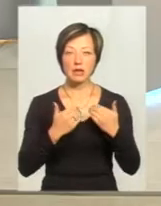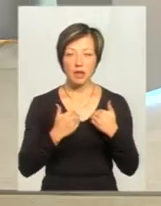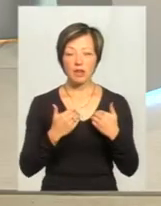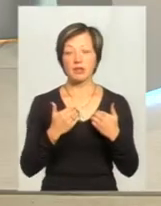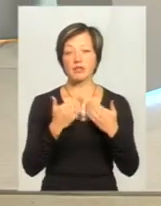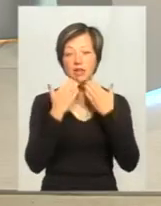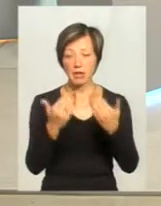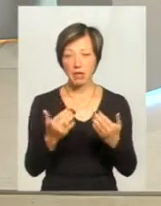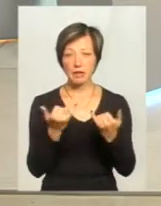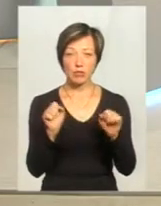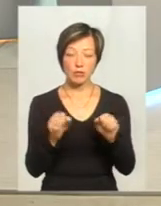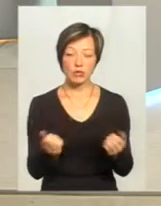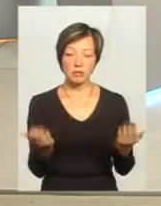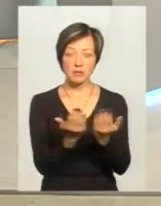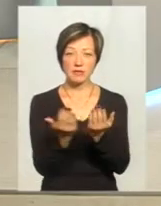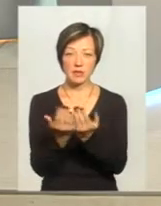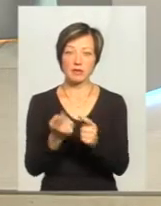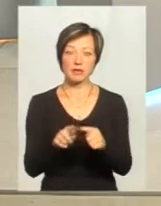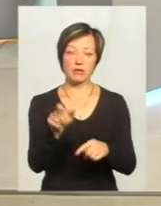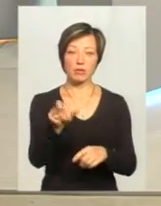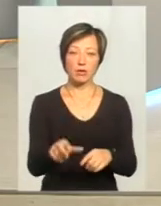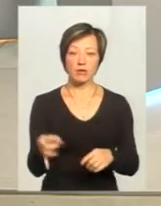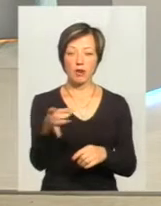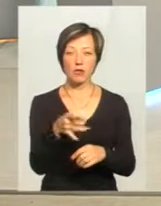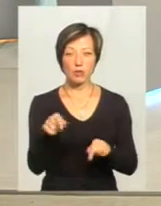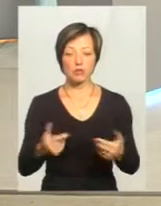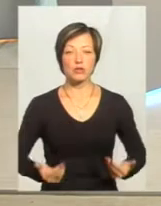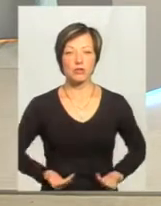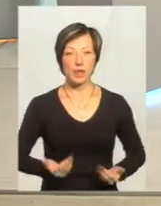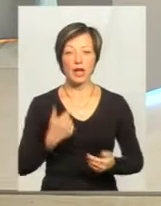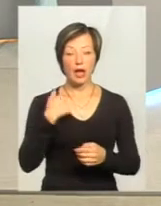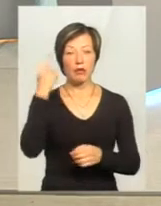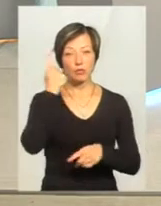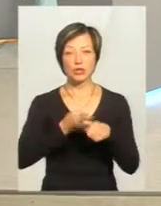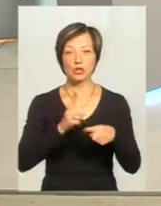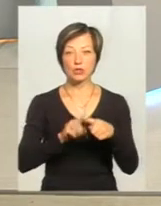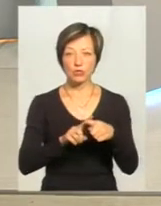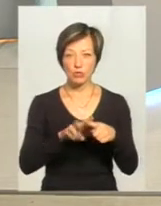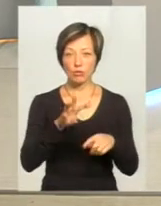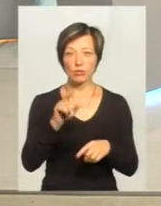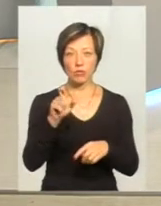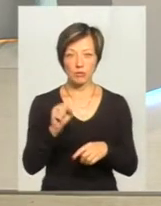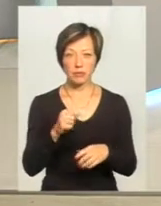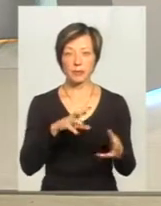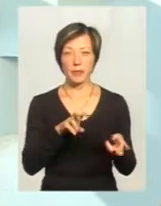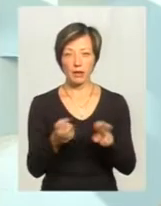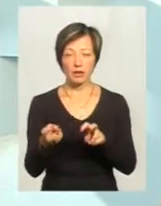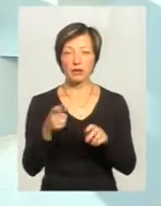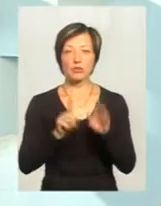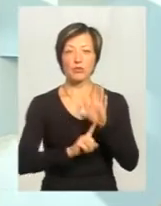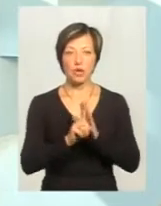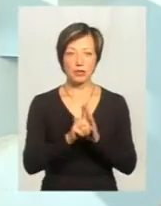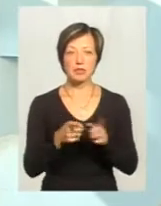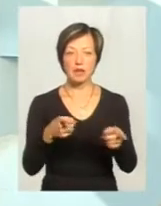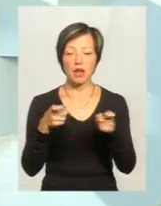випадках, зараз можна було би співставити, що ця людина десь в цьому районі саме проживає. Тому що я думаю, що цю муху, яка померла, по ній спочатку,